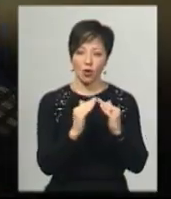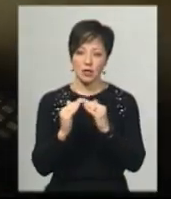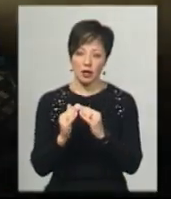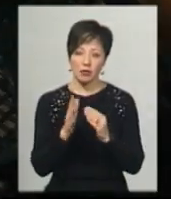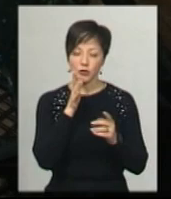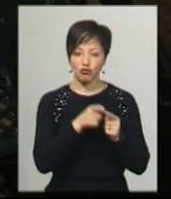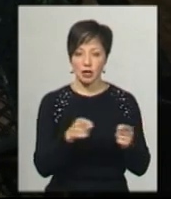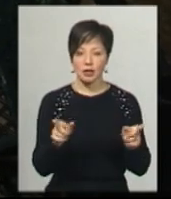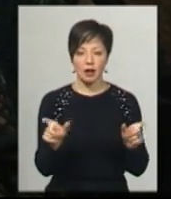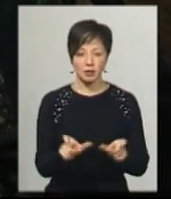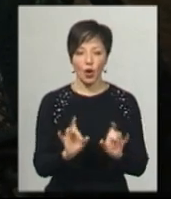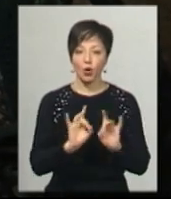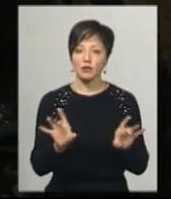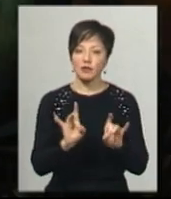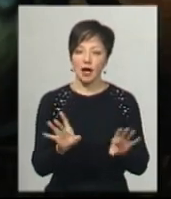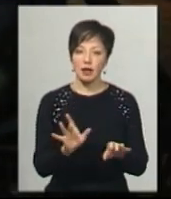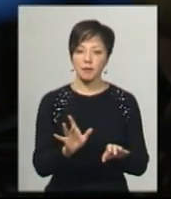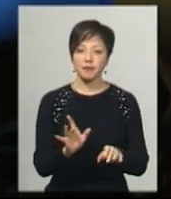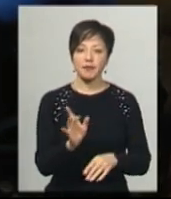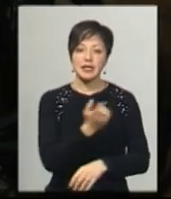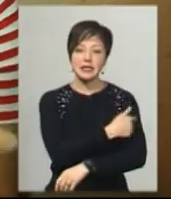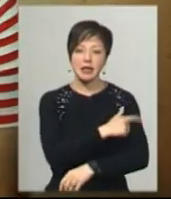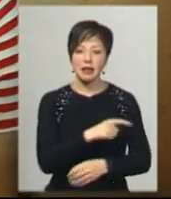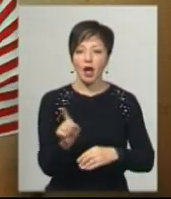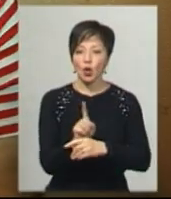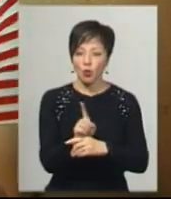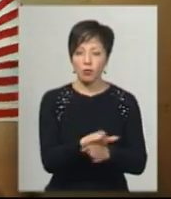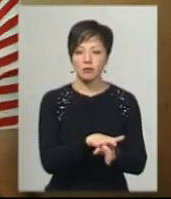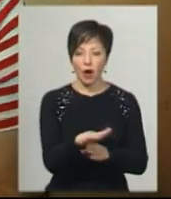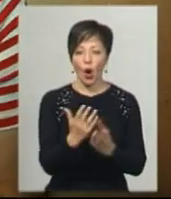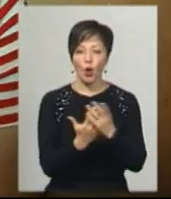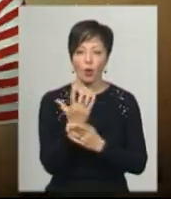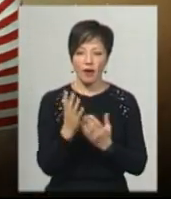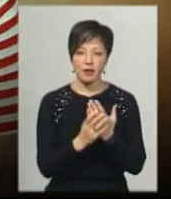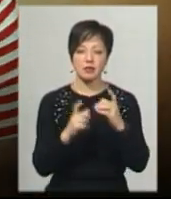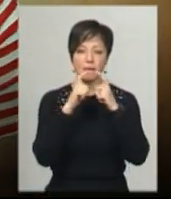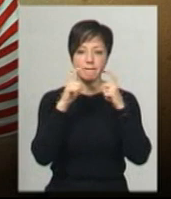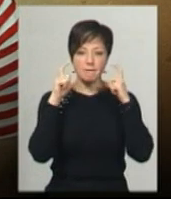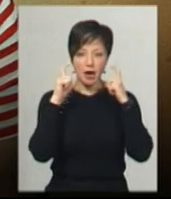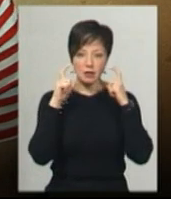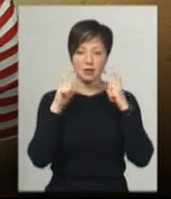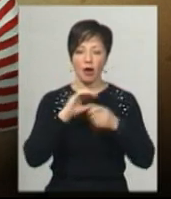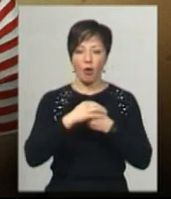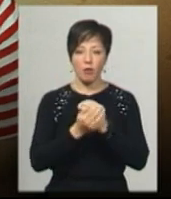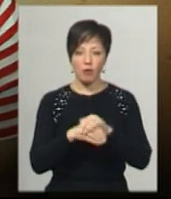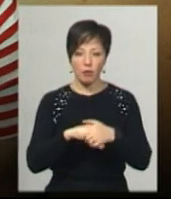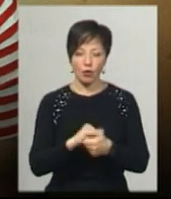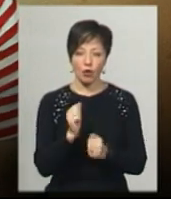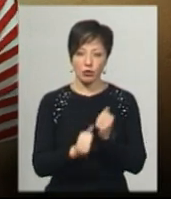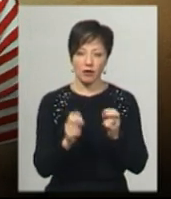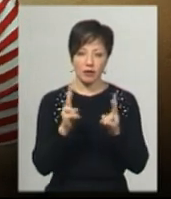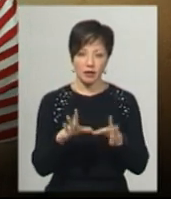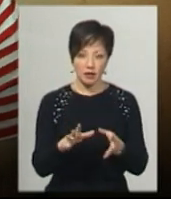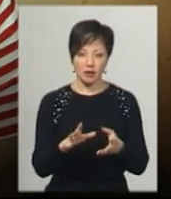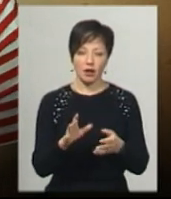карантину. Марія Бурбан розповідає, санітарних норм дотримуються. Рукавиці, маска, самобробітка після кожної квартири,